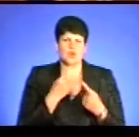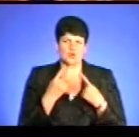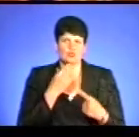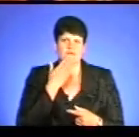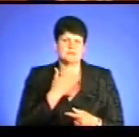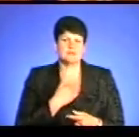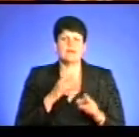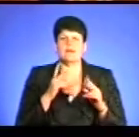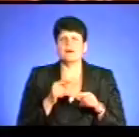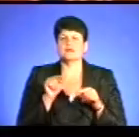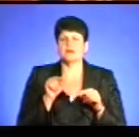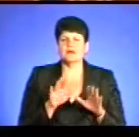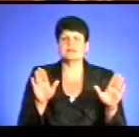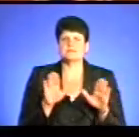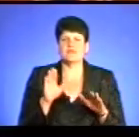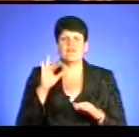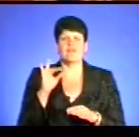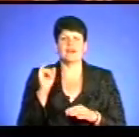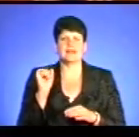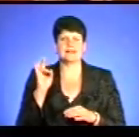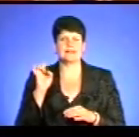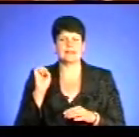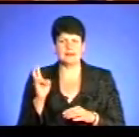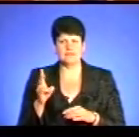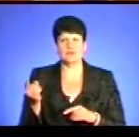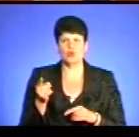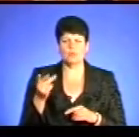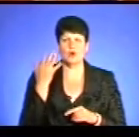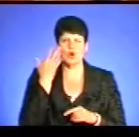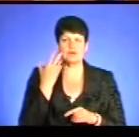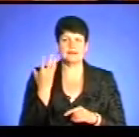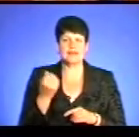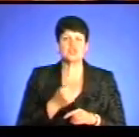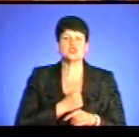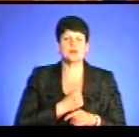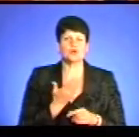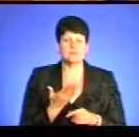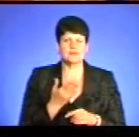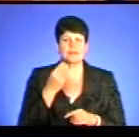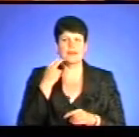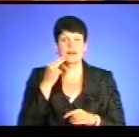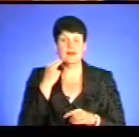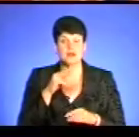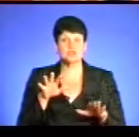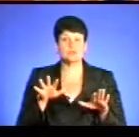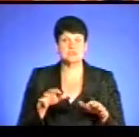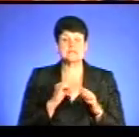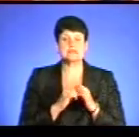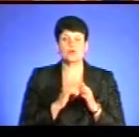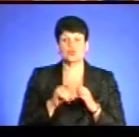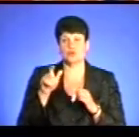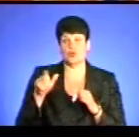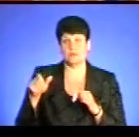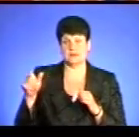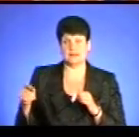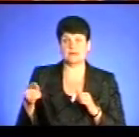як це так, там співає Вінник в Тернополі, коли День жалоби. Я кажу, найкраща позиція кожного громадянина